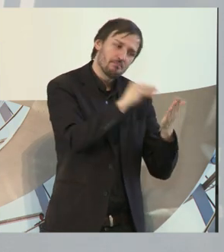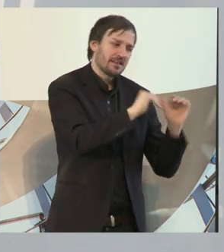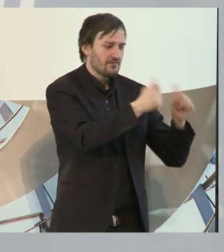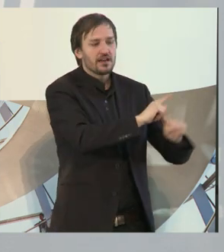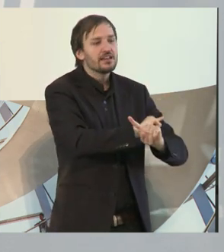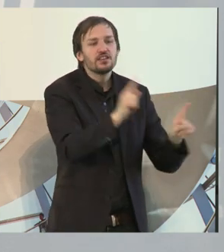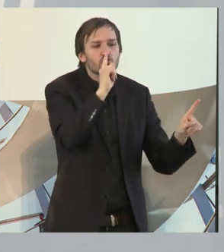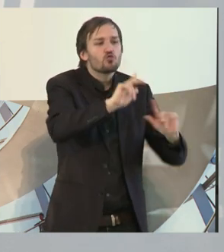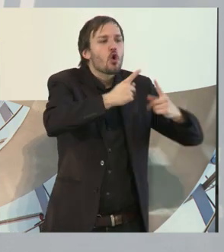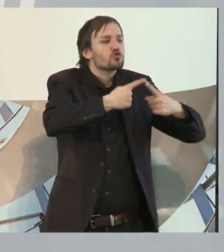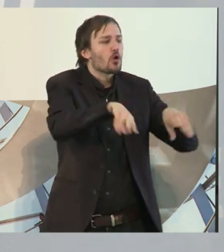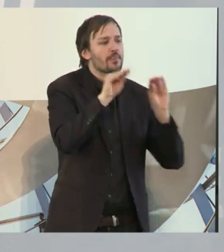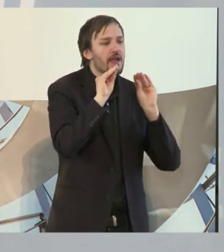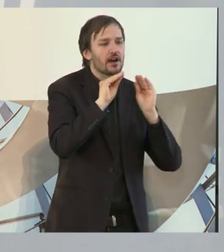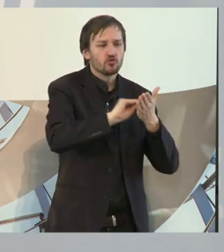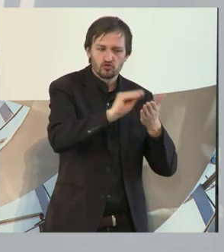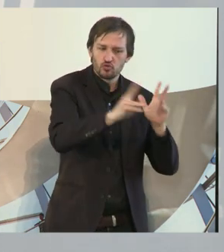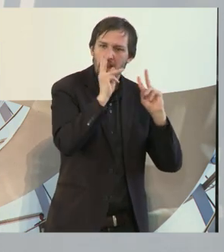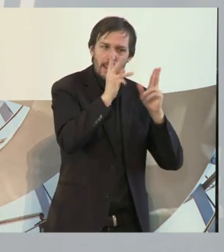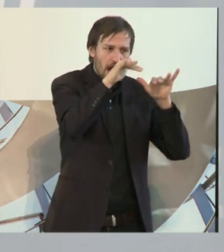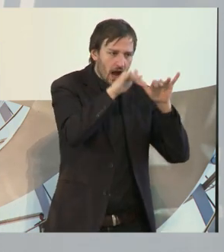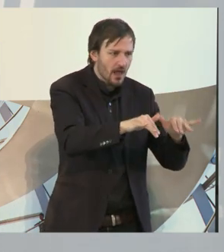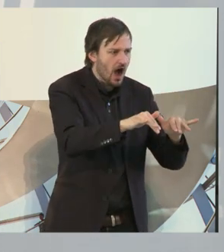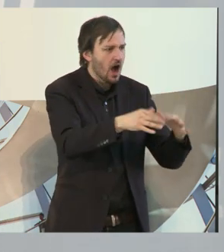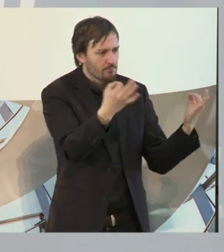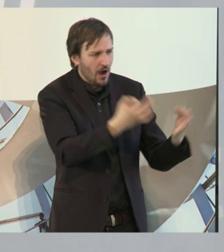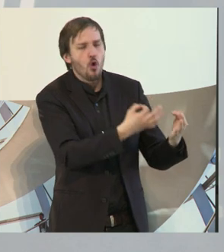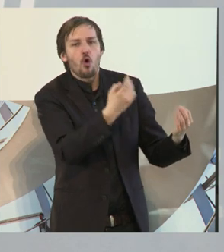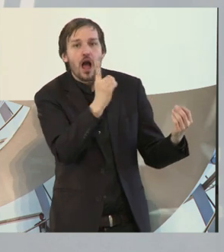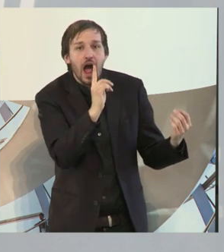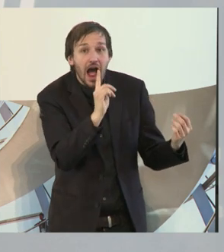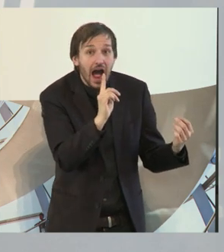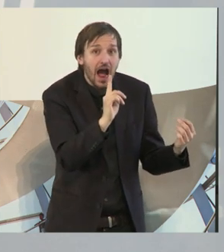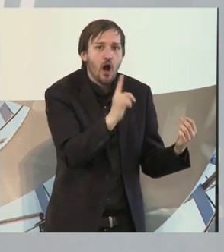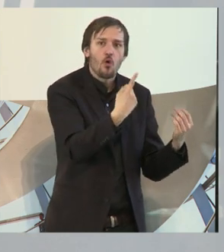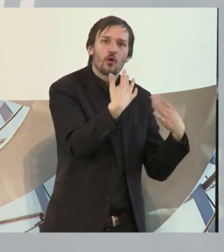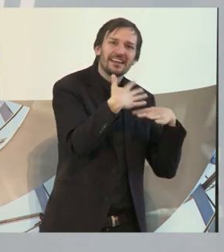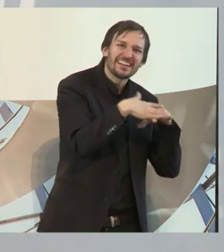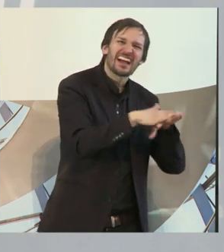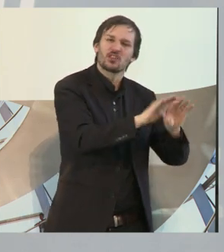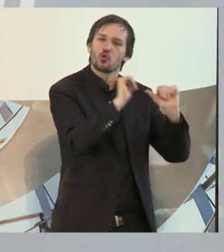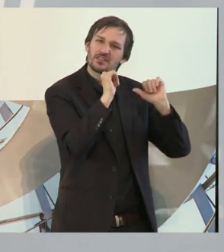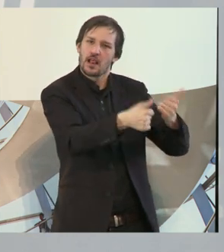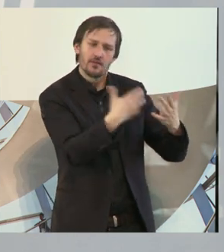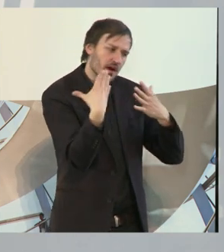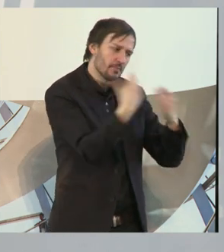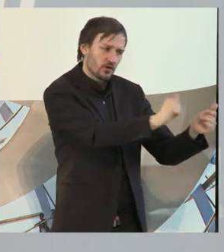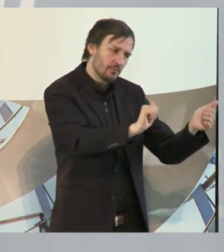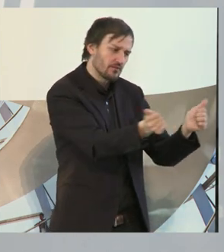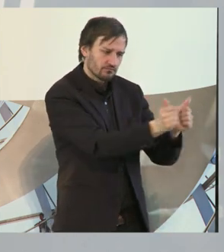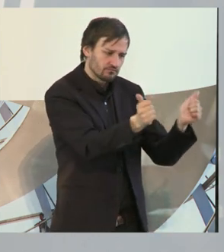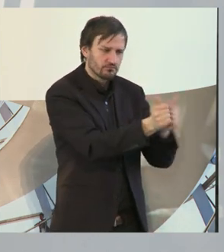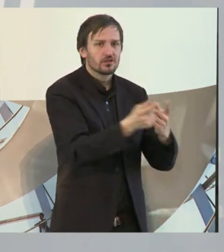da sind, die ihr braucht. Später wurden sie dann Förderschullehrer. Sondern ihr sollt auch die Integrationshelfer haben. Und der Verein